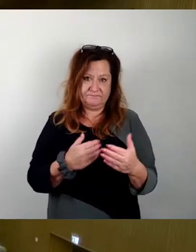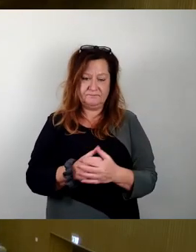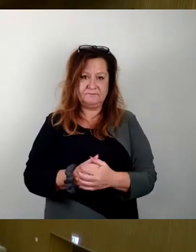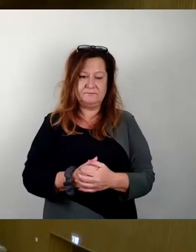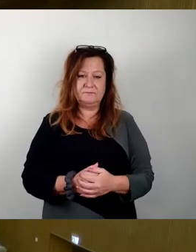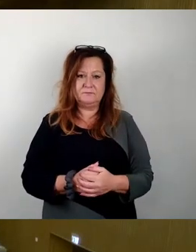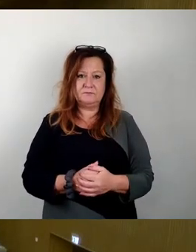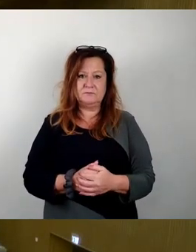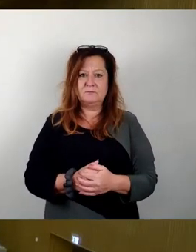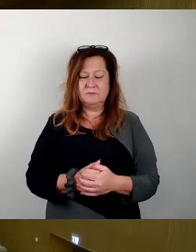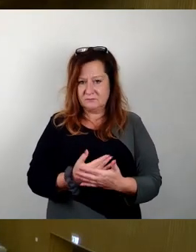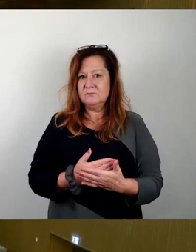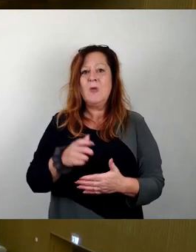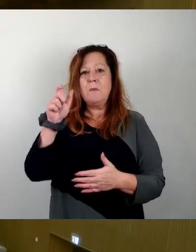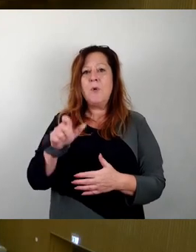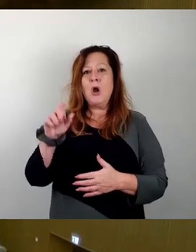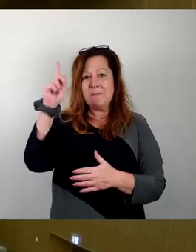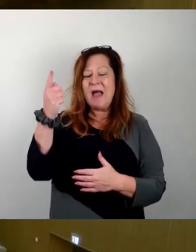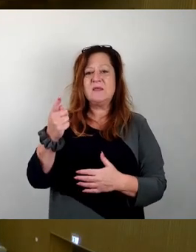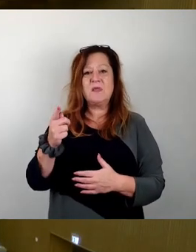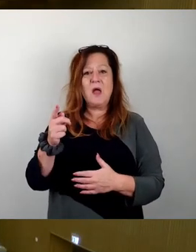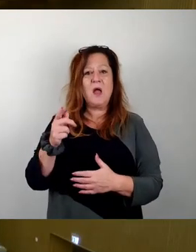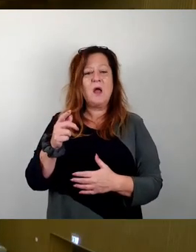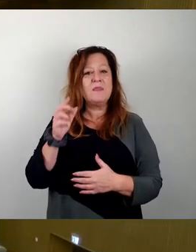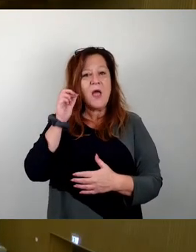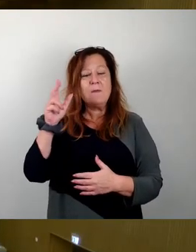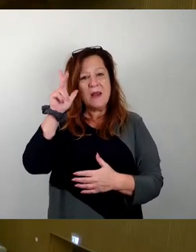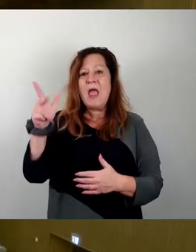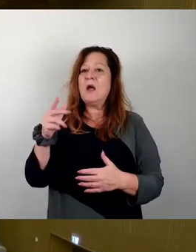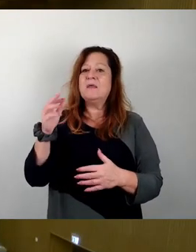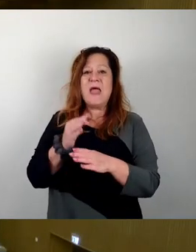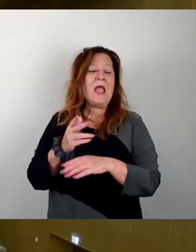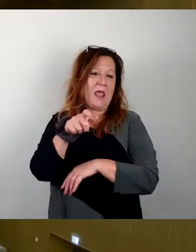Sehr geehrter Herr Bürgermeister, sehr geehrte Damen und Herren Stadträte, sehr geehrte Bürger.